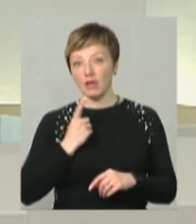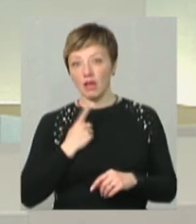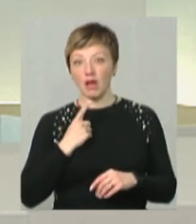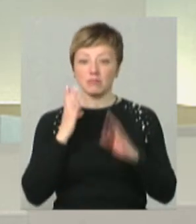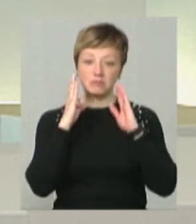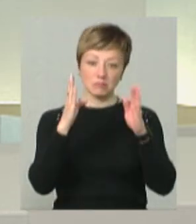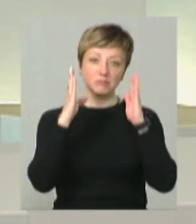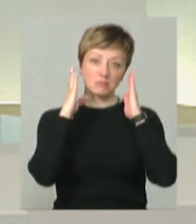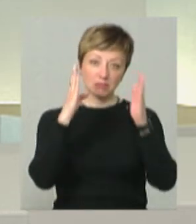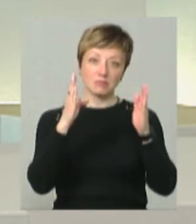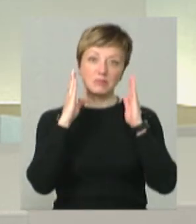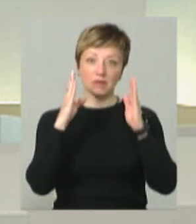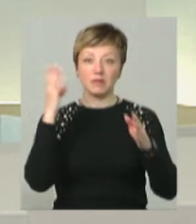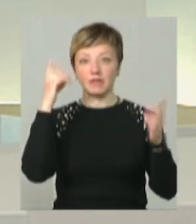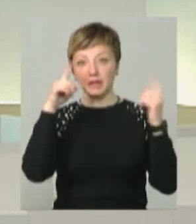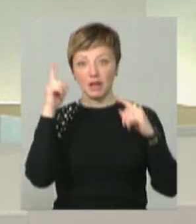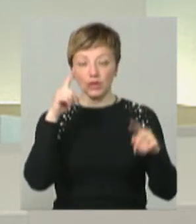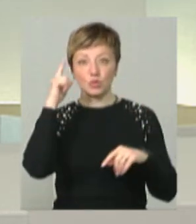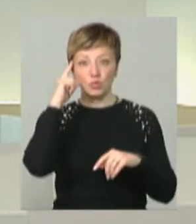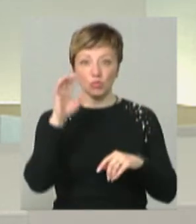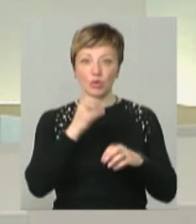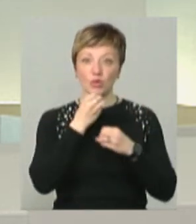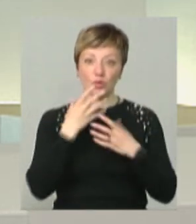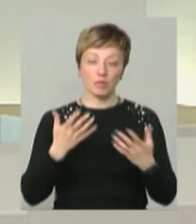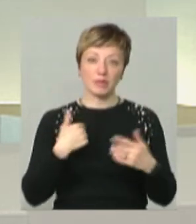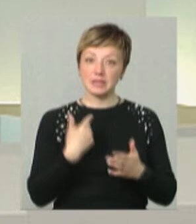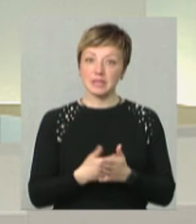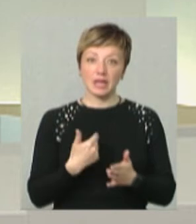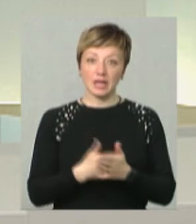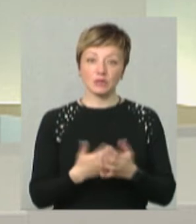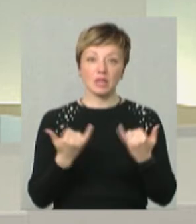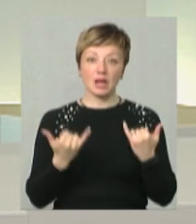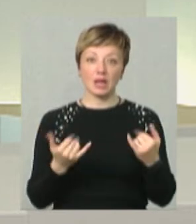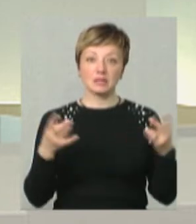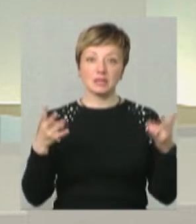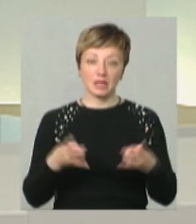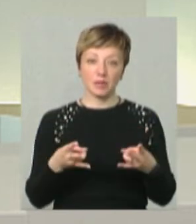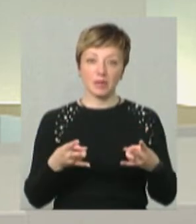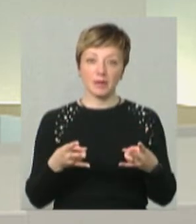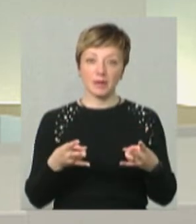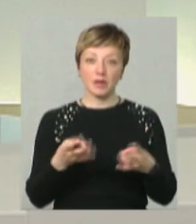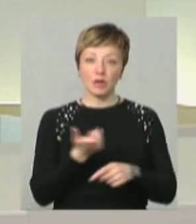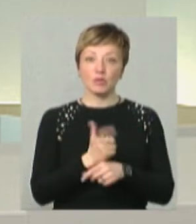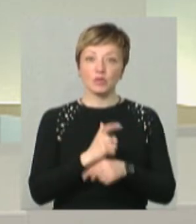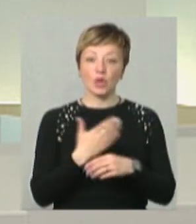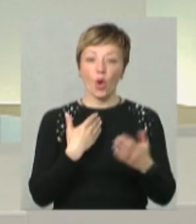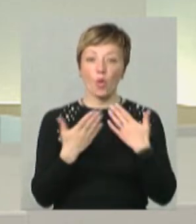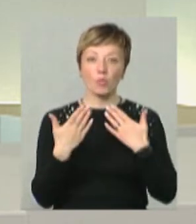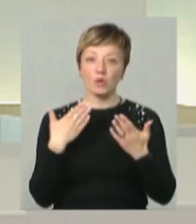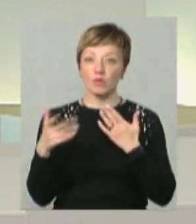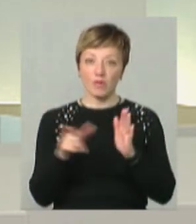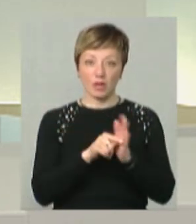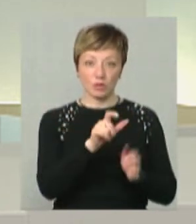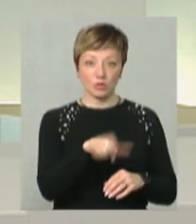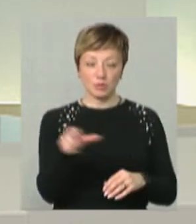якісь своїй ментальній сфері, в фантазіях, думаєте про добре. Мені здається, що наразі треба більше комунікувати з людьми,